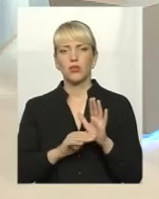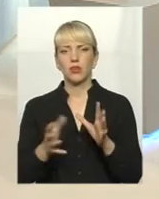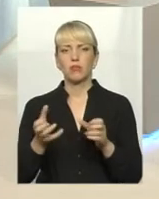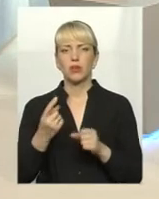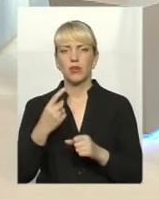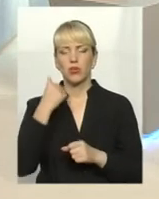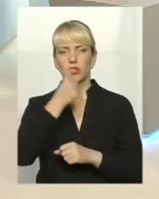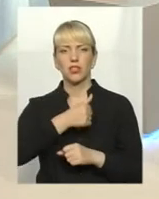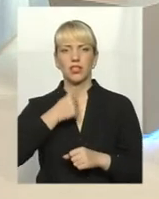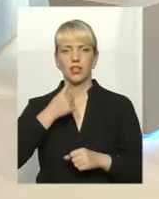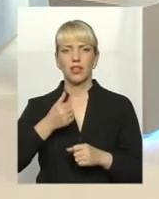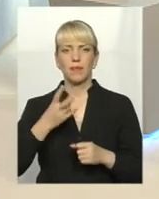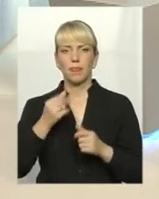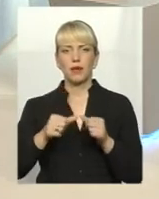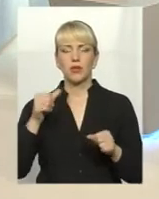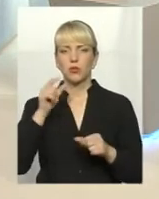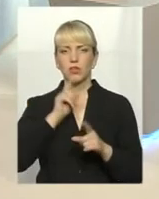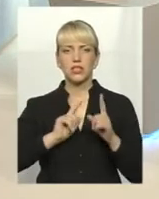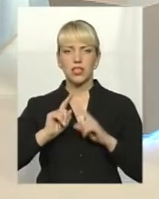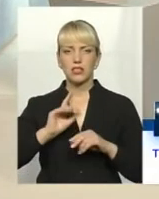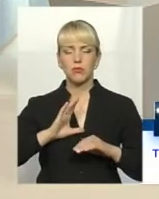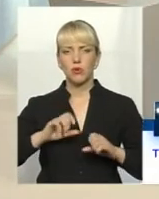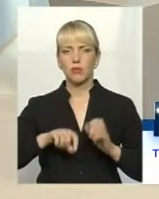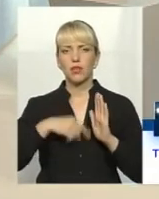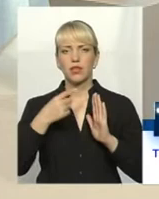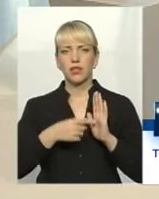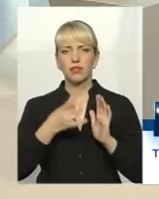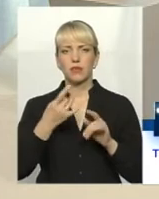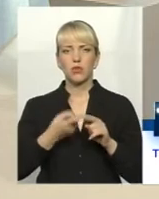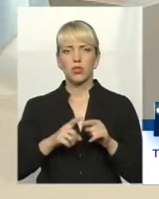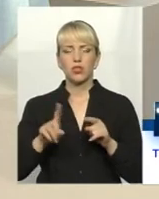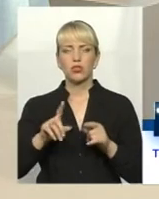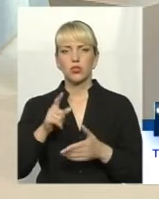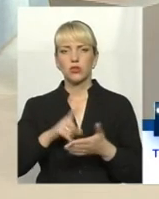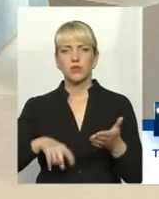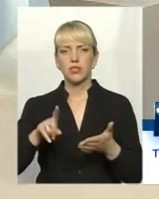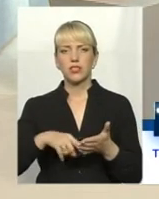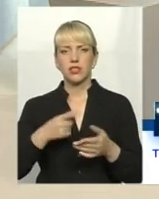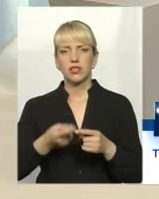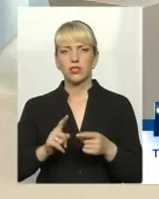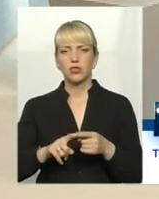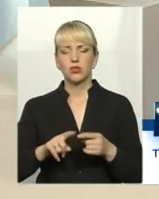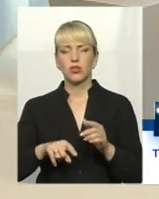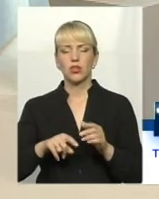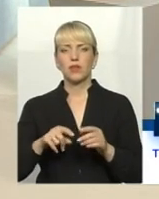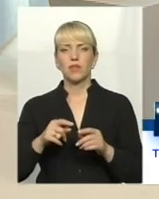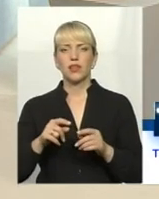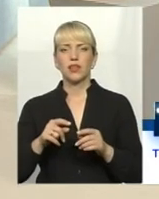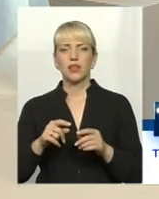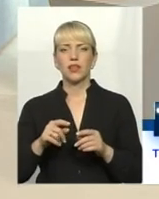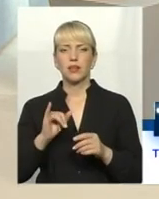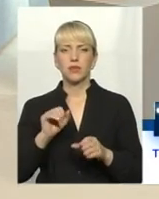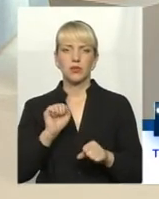рік. На минулій сесії було питання про те, щоб зняти цю програму, зупинити дію і виділити ті кошти